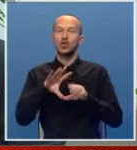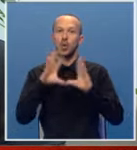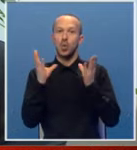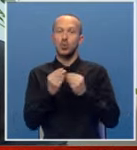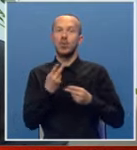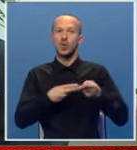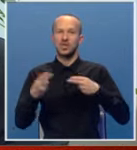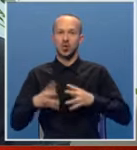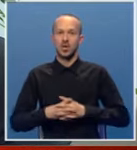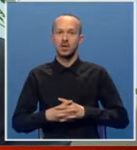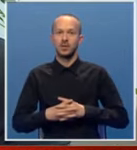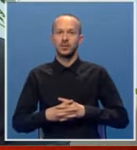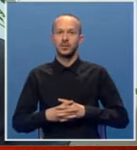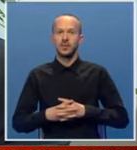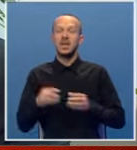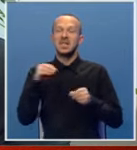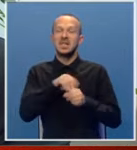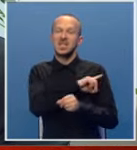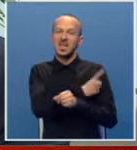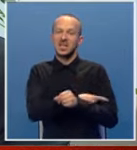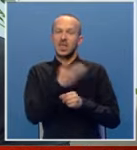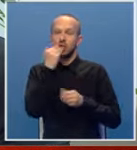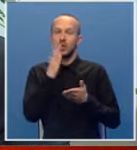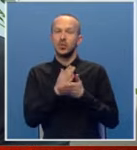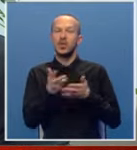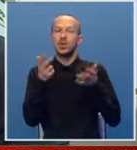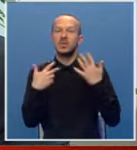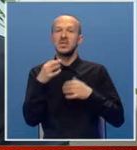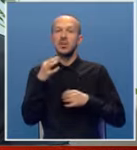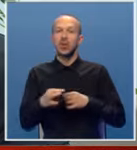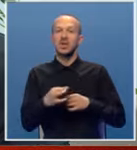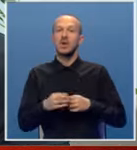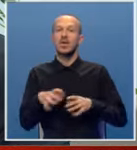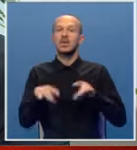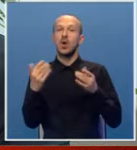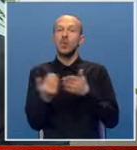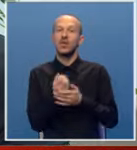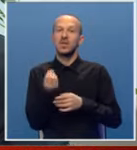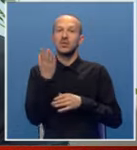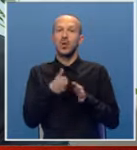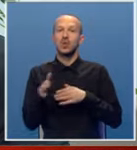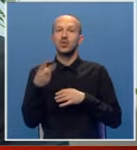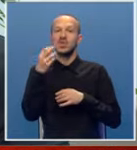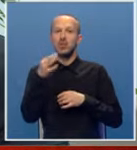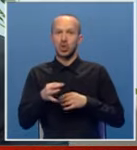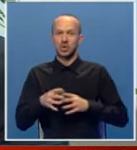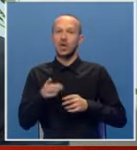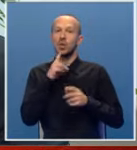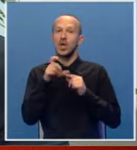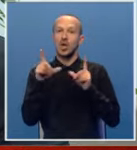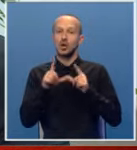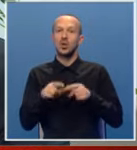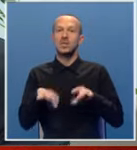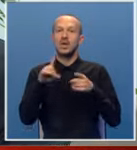ukupnoj proizvodnji i stali sane snage, će da bude 80% iz obnovljivih izvora, odnosno 20% koji su